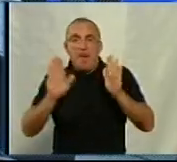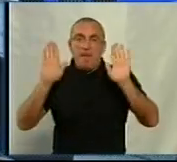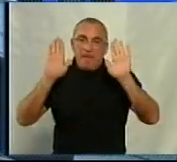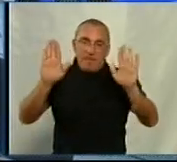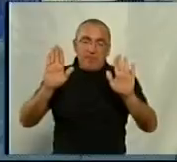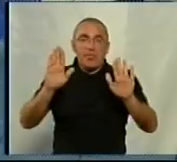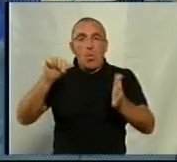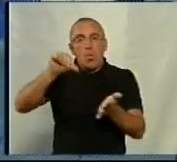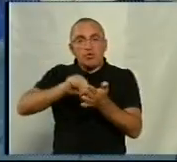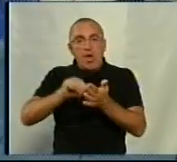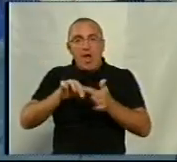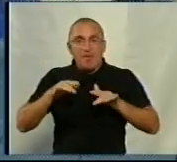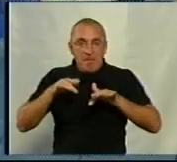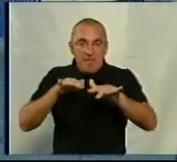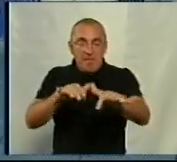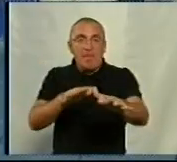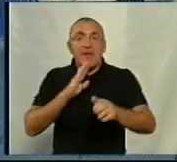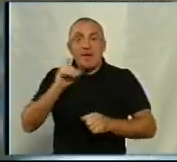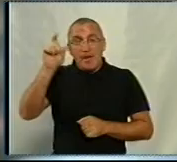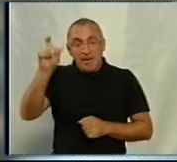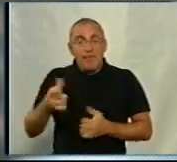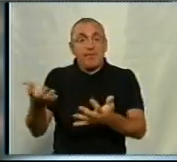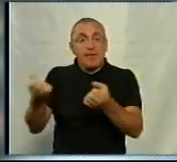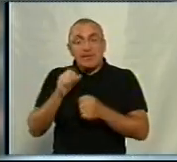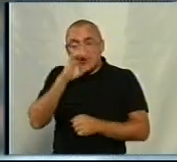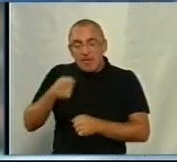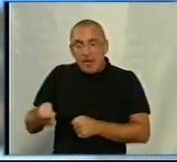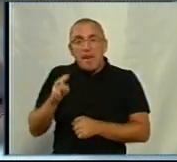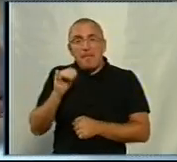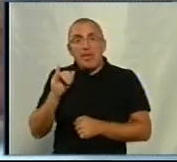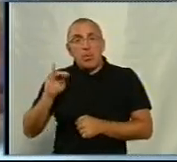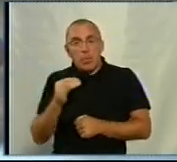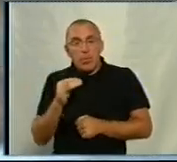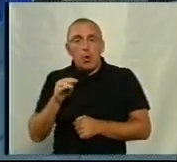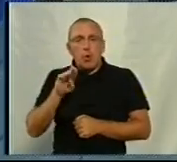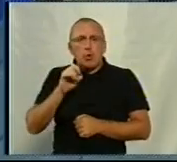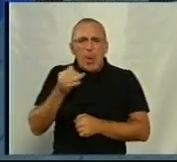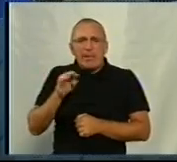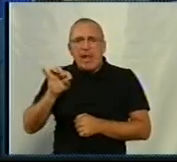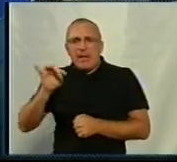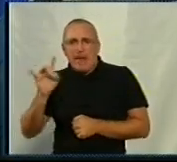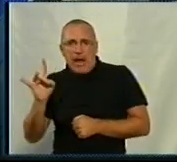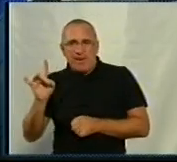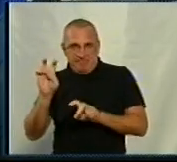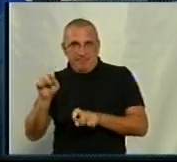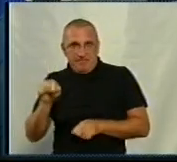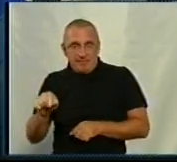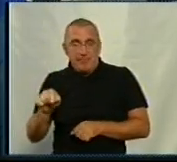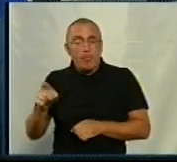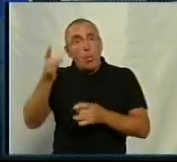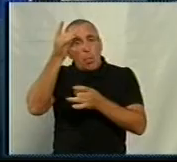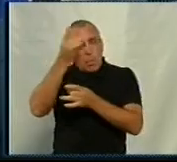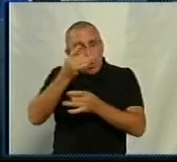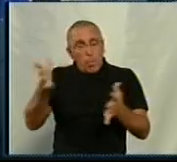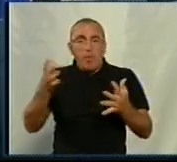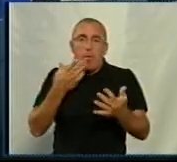учасників маршу. Анастасія Сидорова взяла із собою песика «Мію» – породи тойтер'єр. Основна вимога маршу – це гуманність,